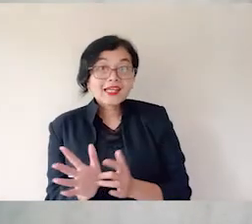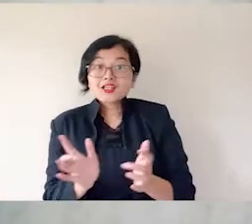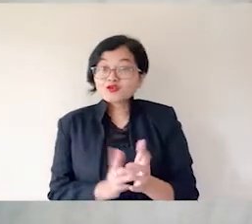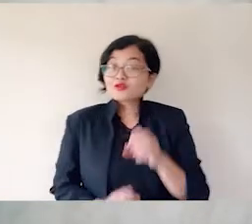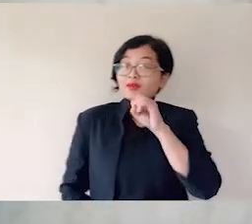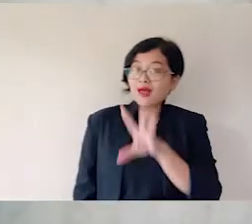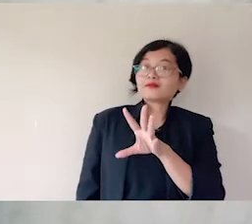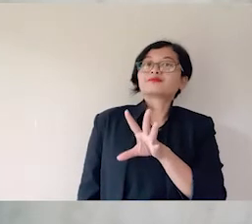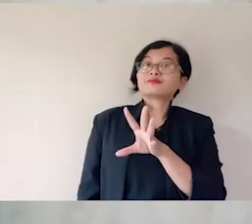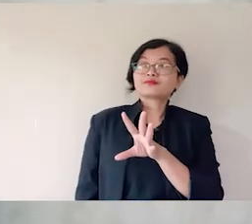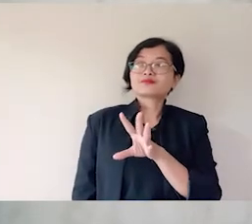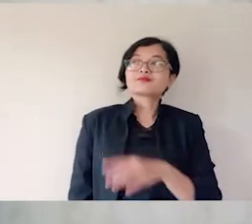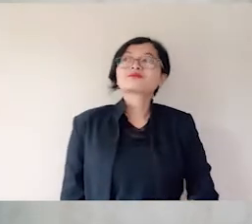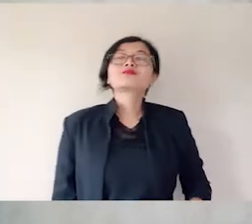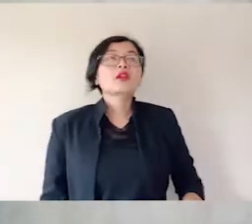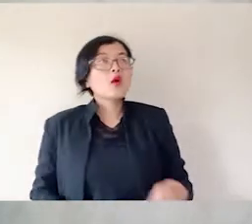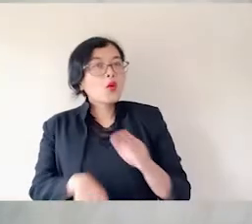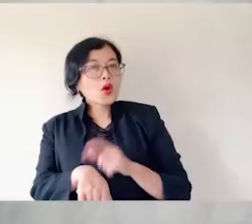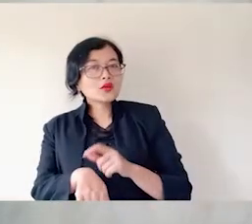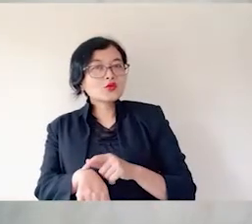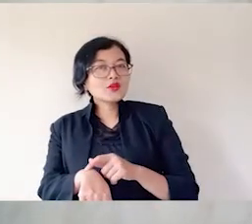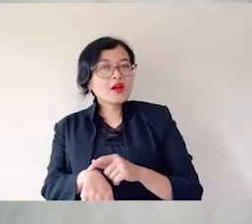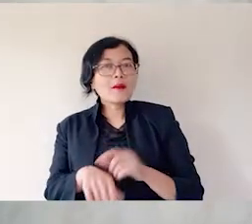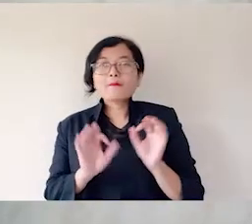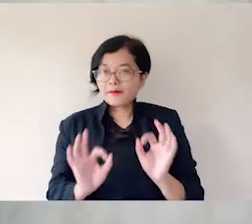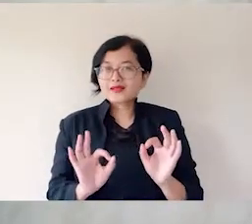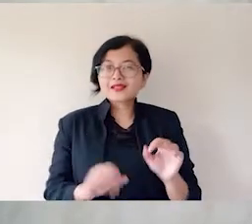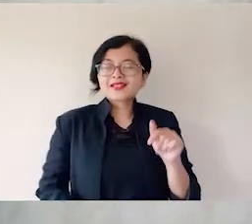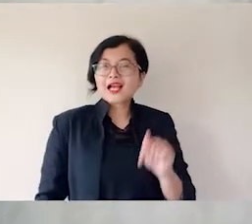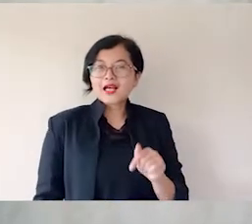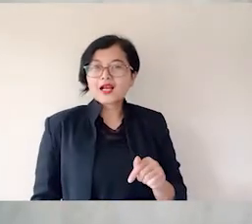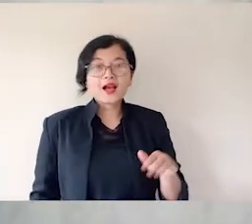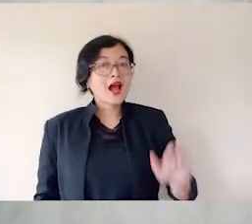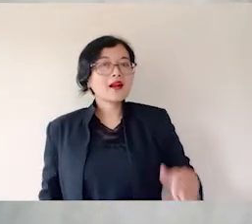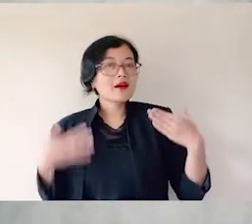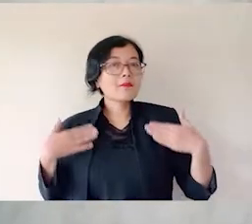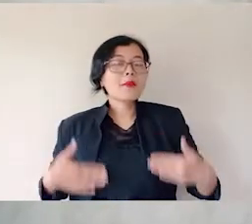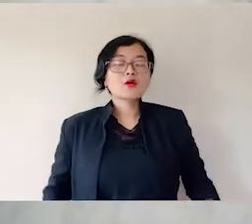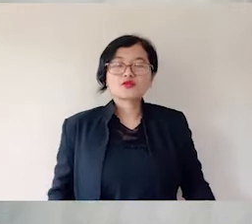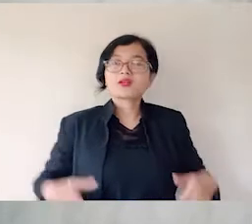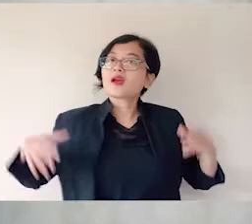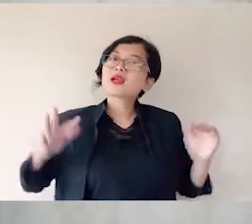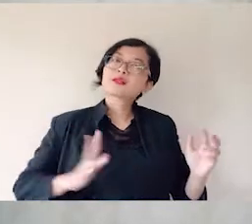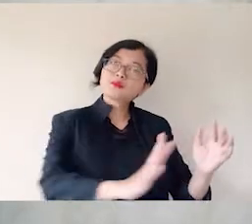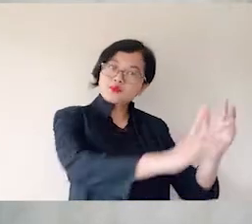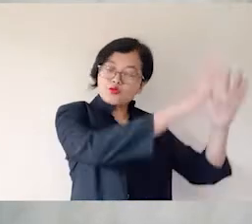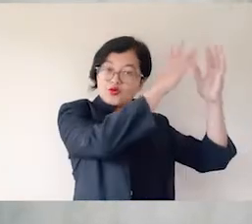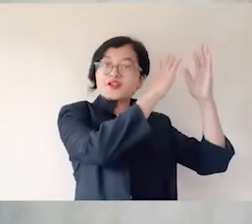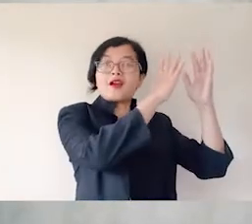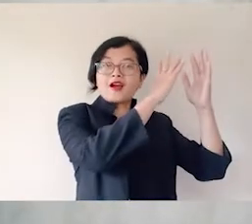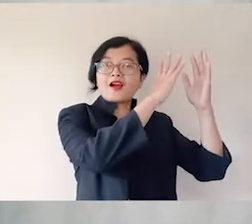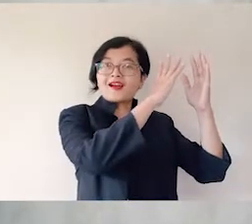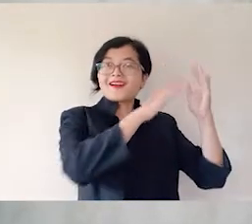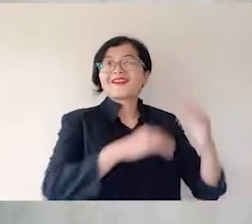Filipus menyampaikannya pula kepada Yesus. Tetapi Yesus menjawab mereka katanya, telah tiba saatnya